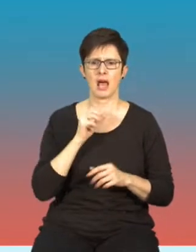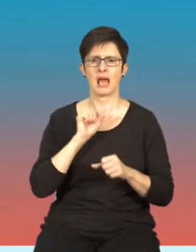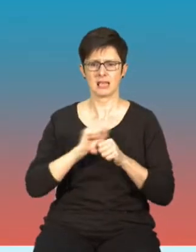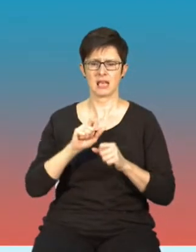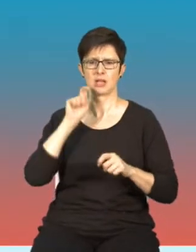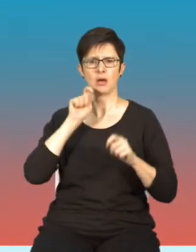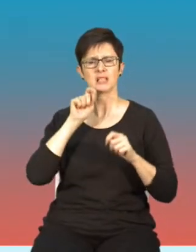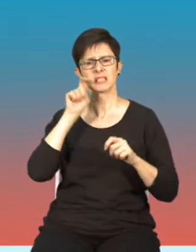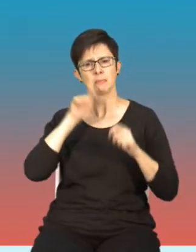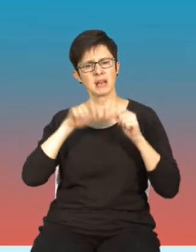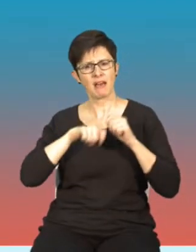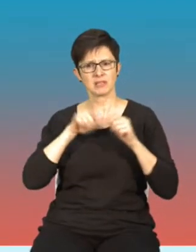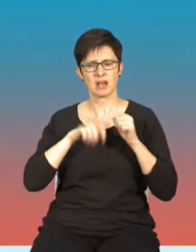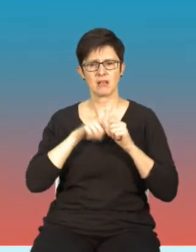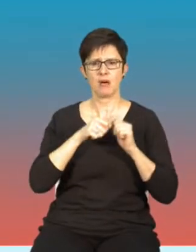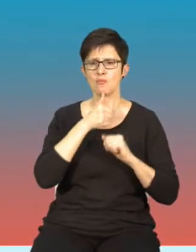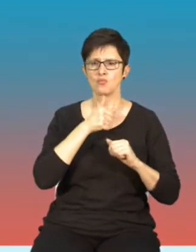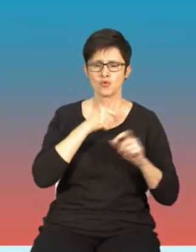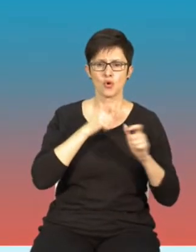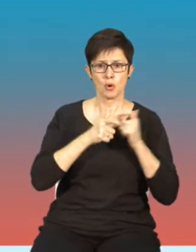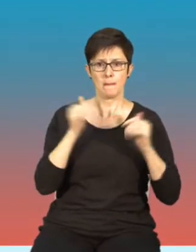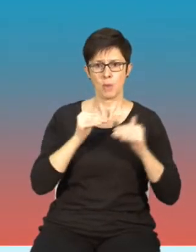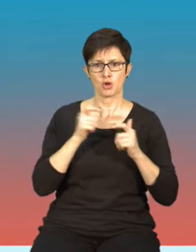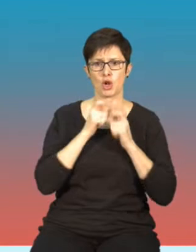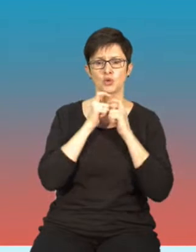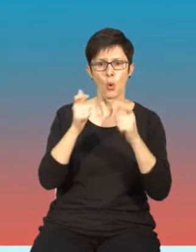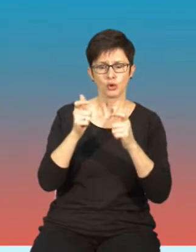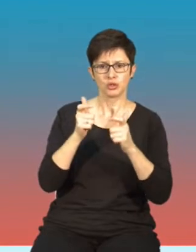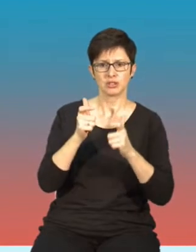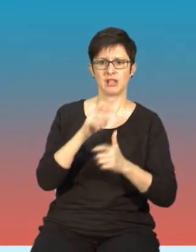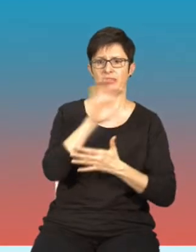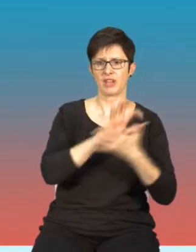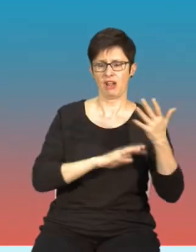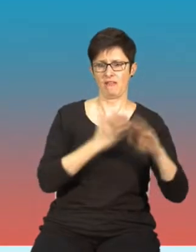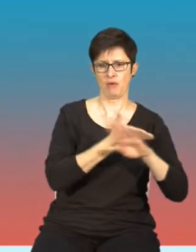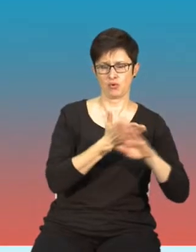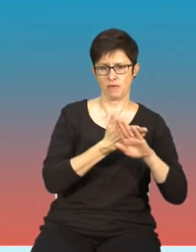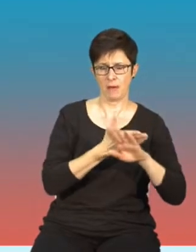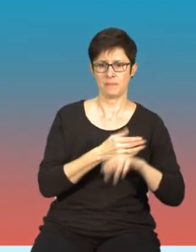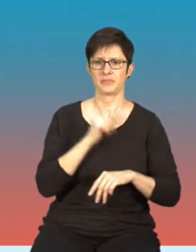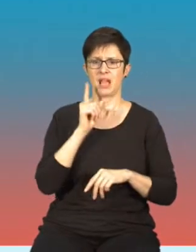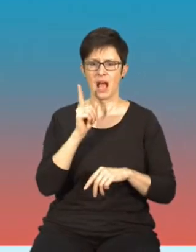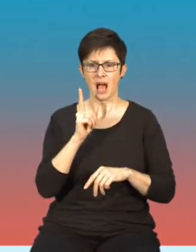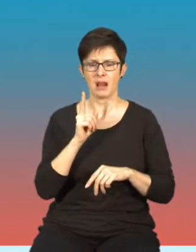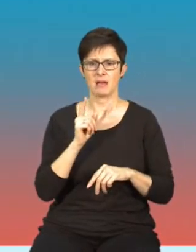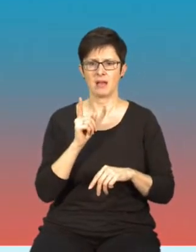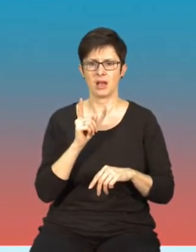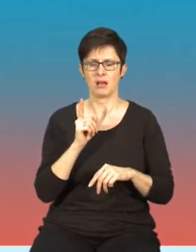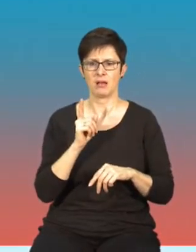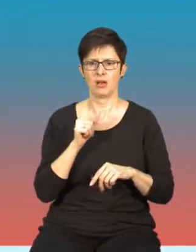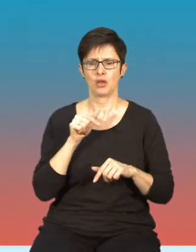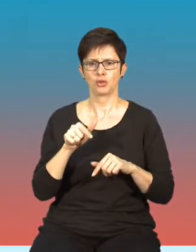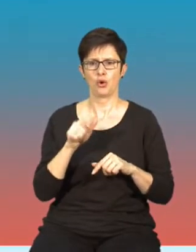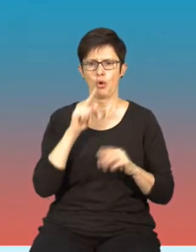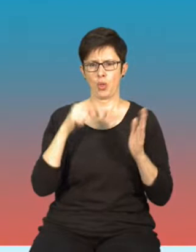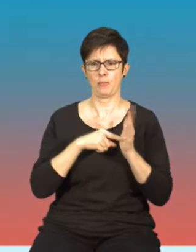jest możliwość zgłoszenia treści dezinformujących. Niemniej jednak ma to miejsce dopiero